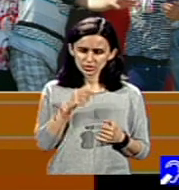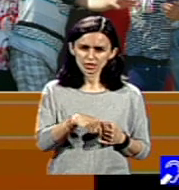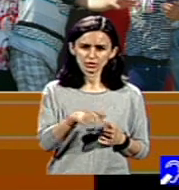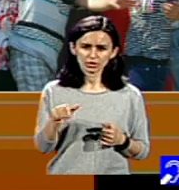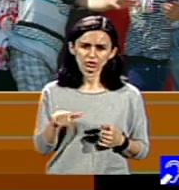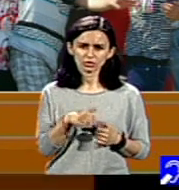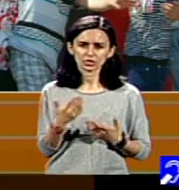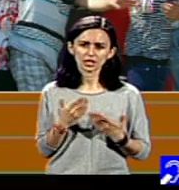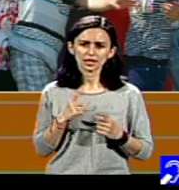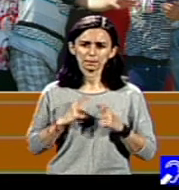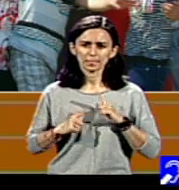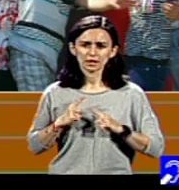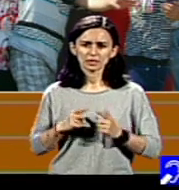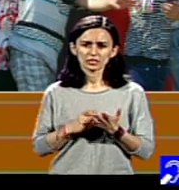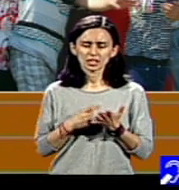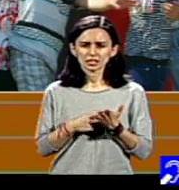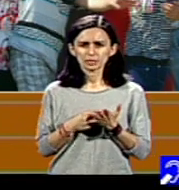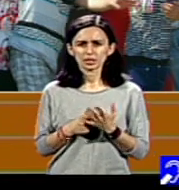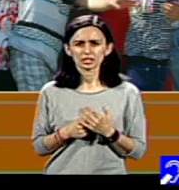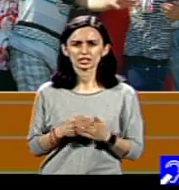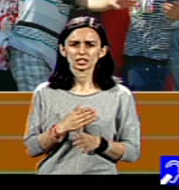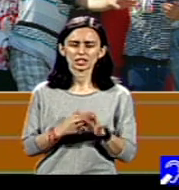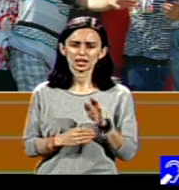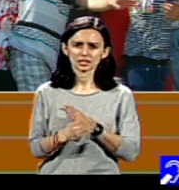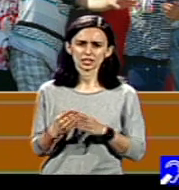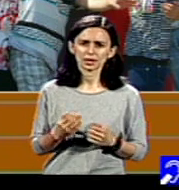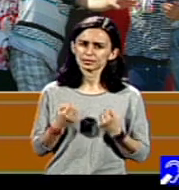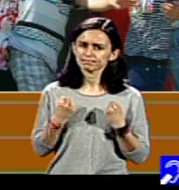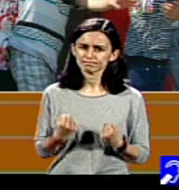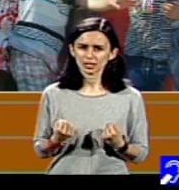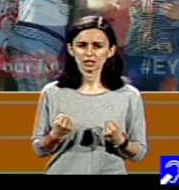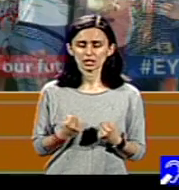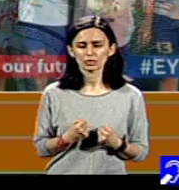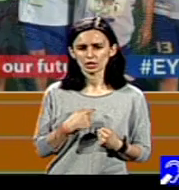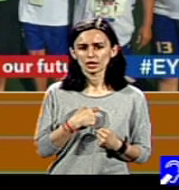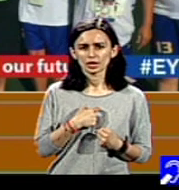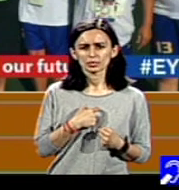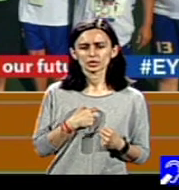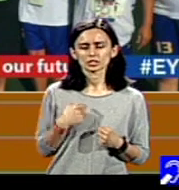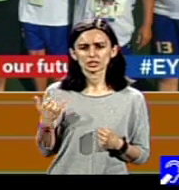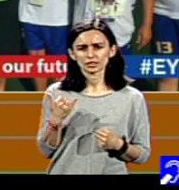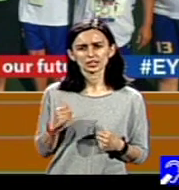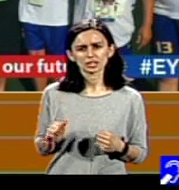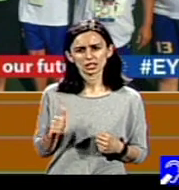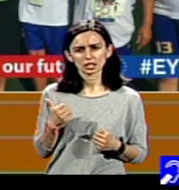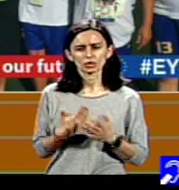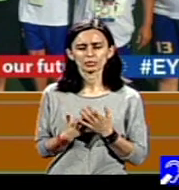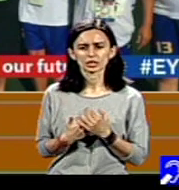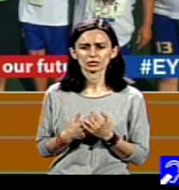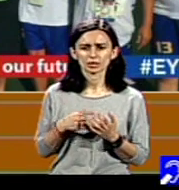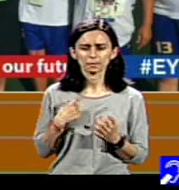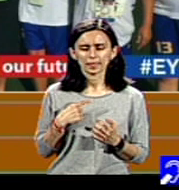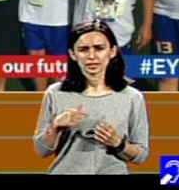pensiei de invaliditate, greu revii. Mai ales că există această, cum să zic,